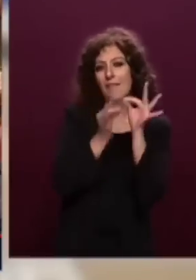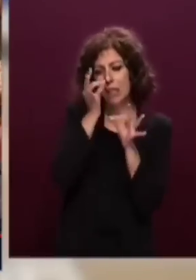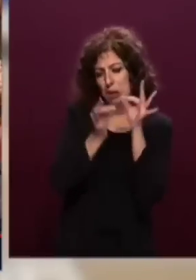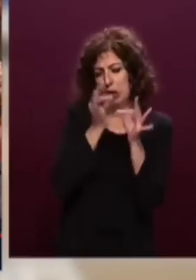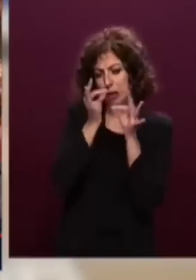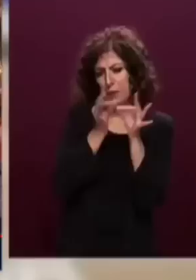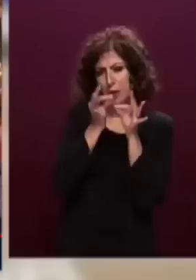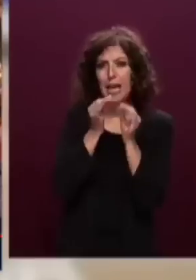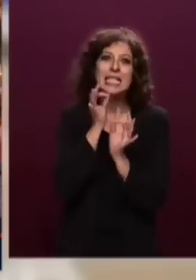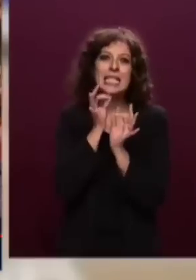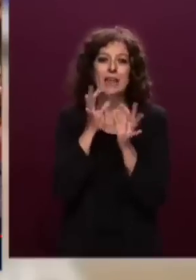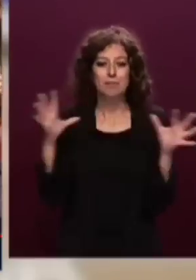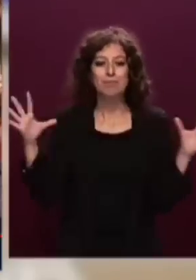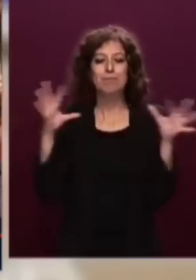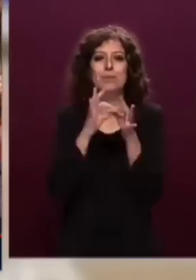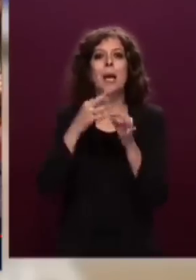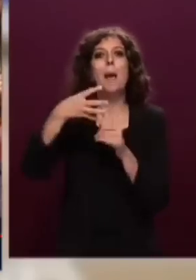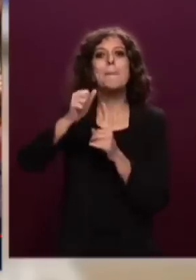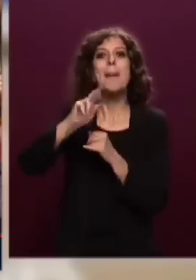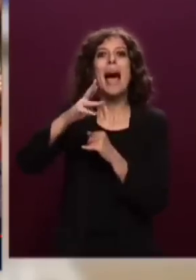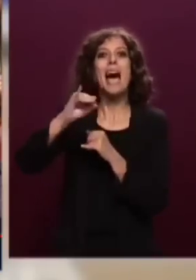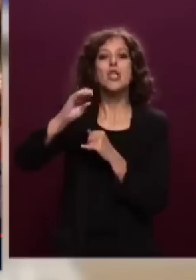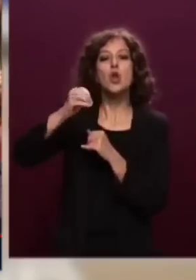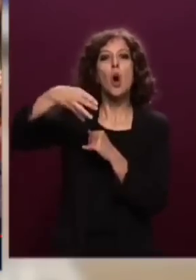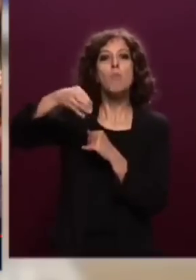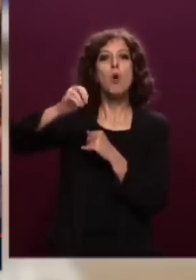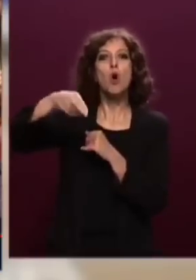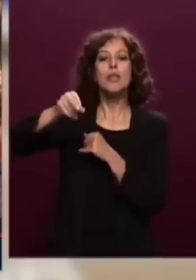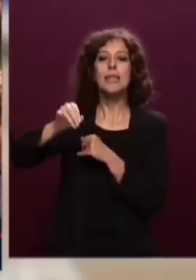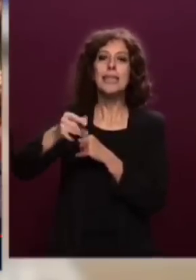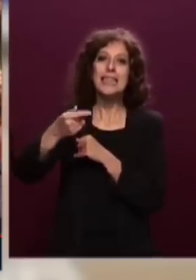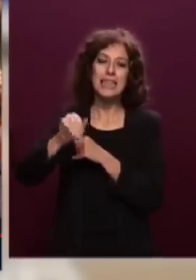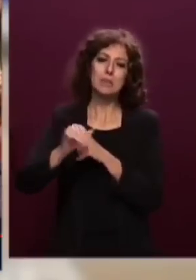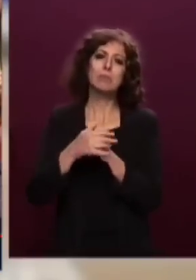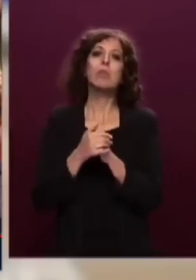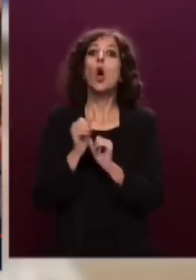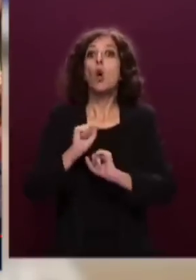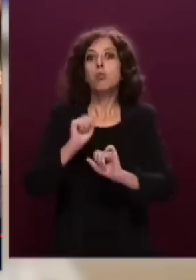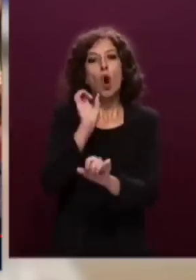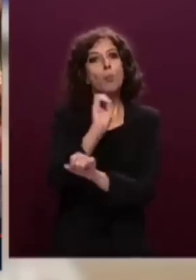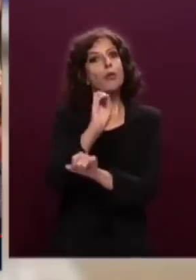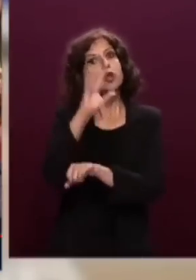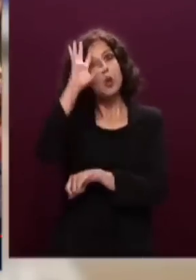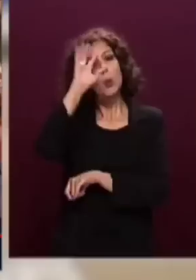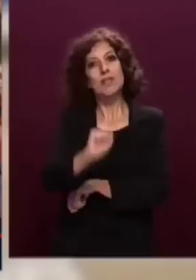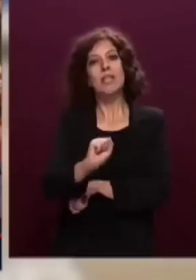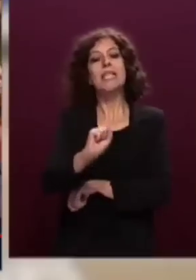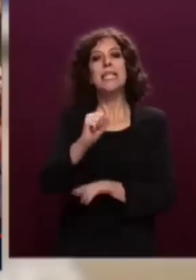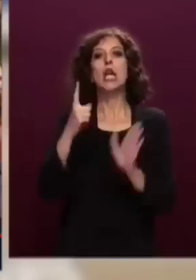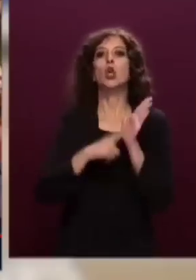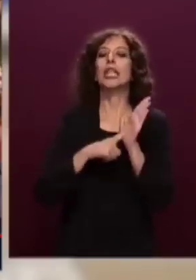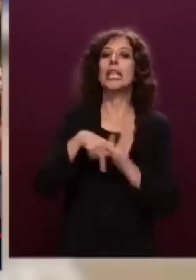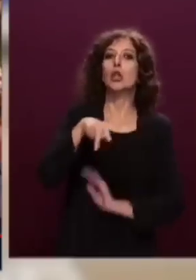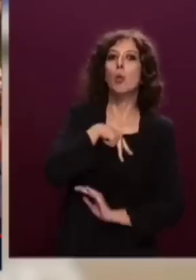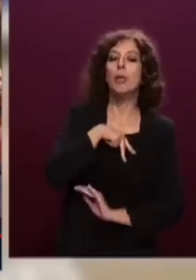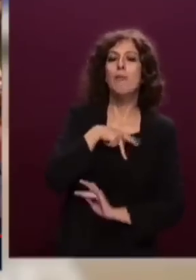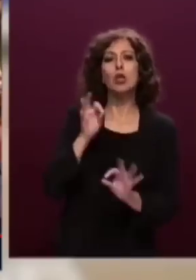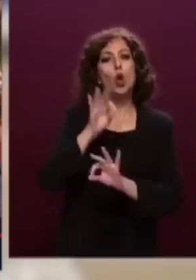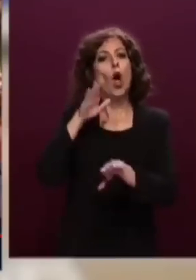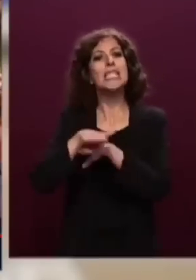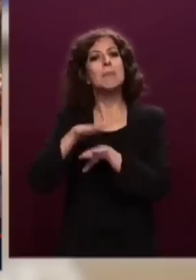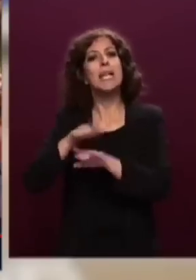Se non eri almeno docente universitario di diritto privato in odore di tecnopopulismo e non avevi avuto esperienze politiche